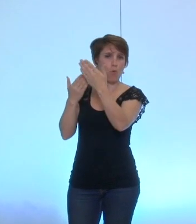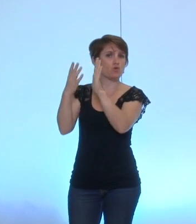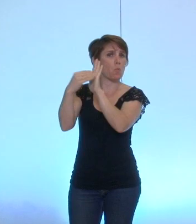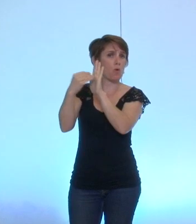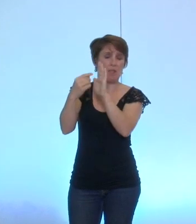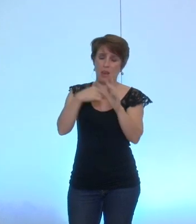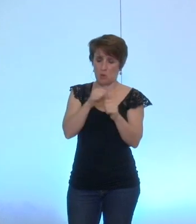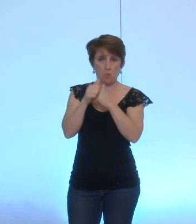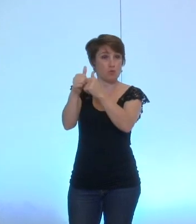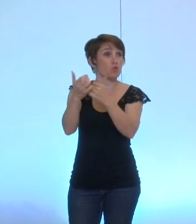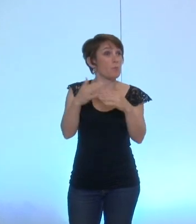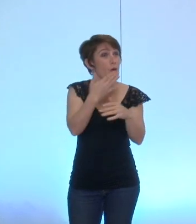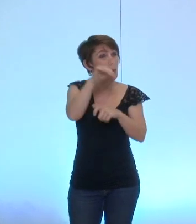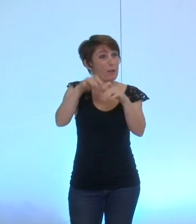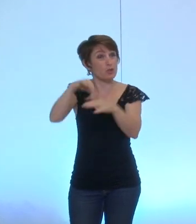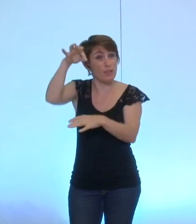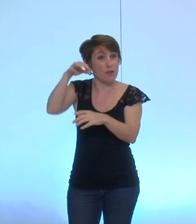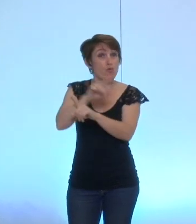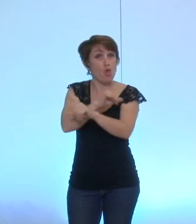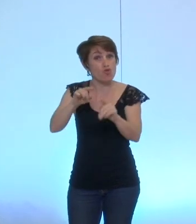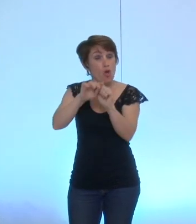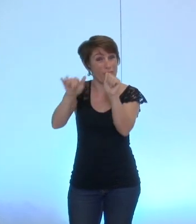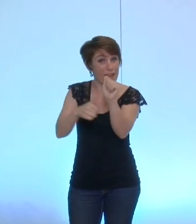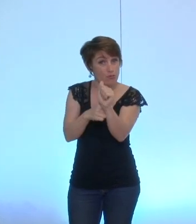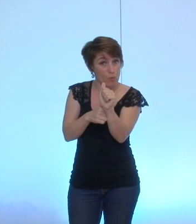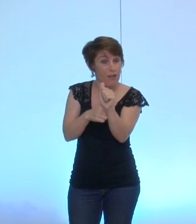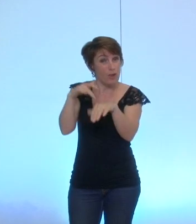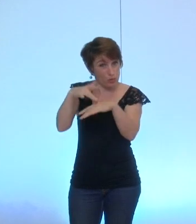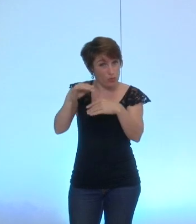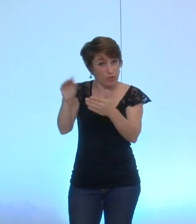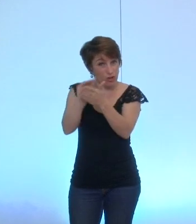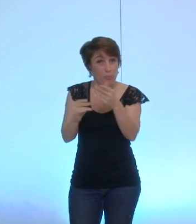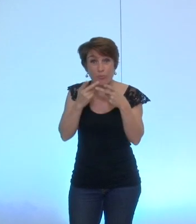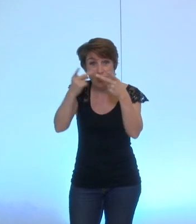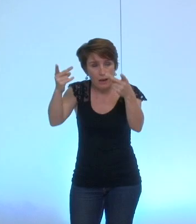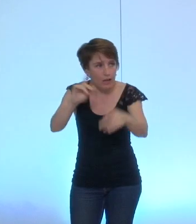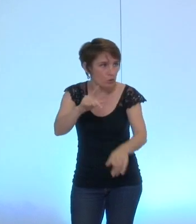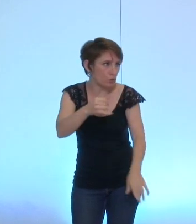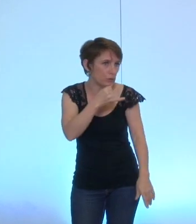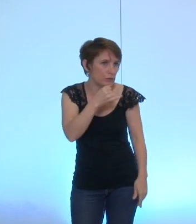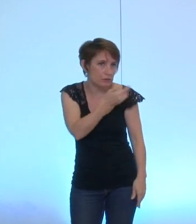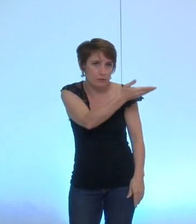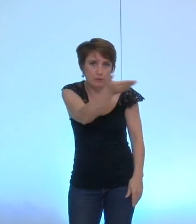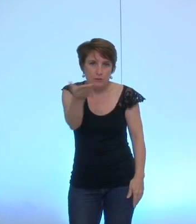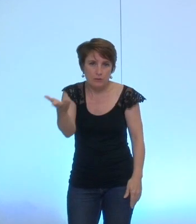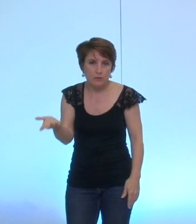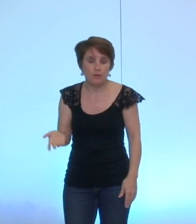non adjoints aient rempli cette déclaration monsieur Chamussy